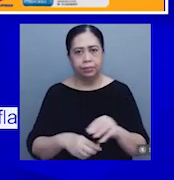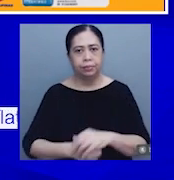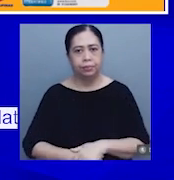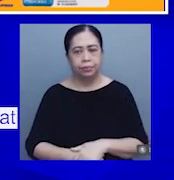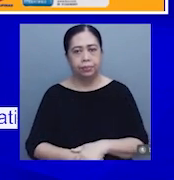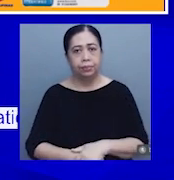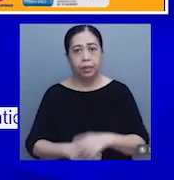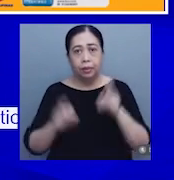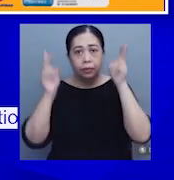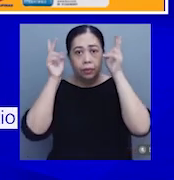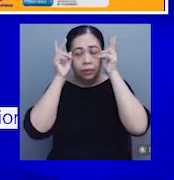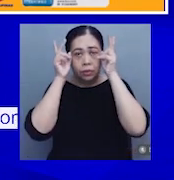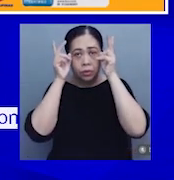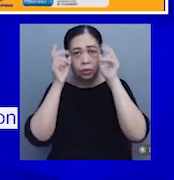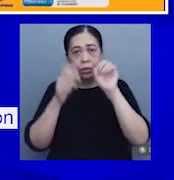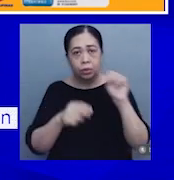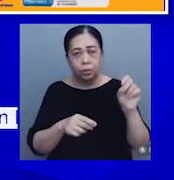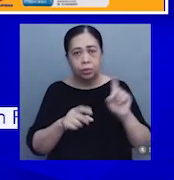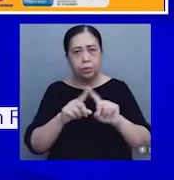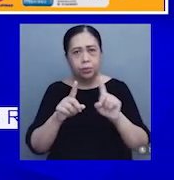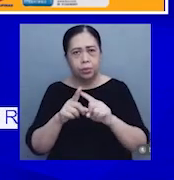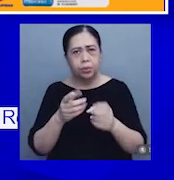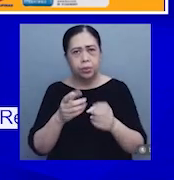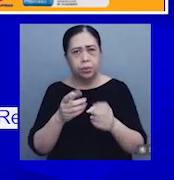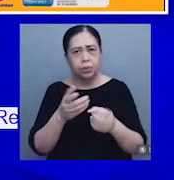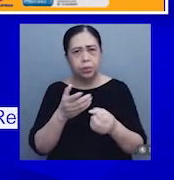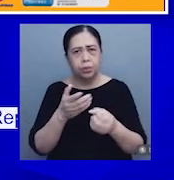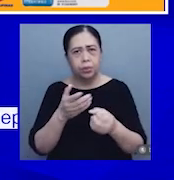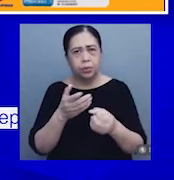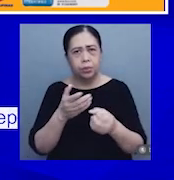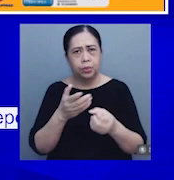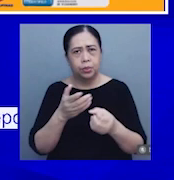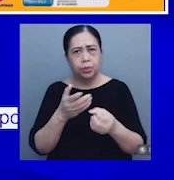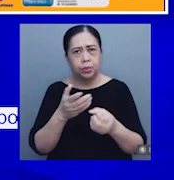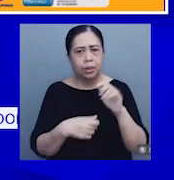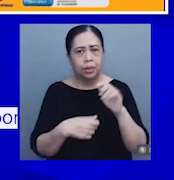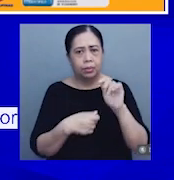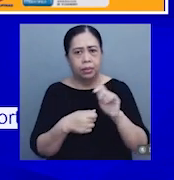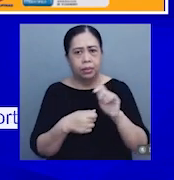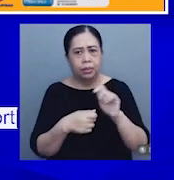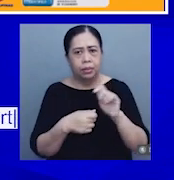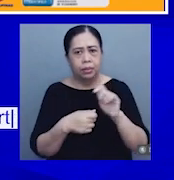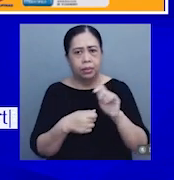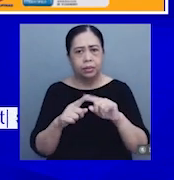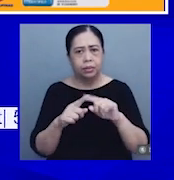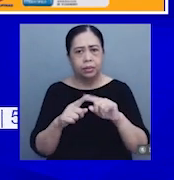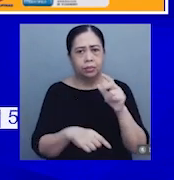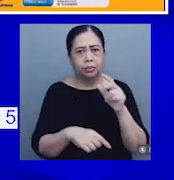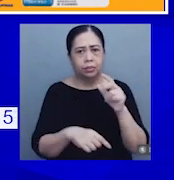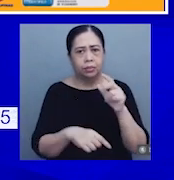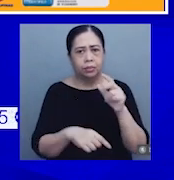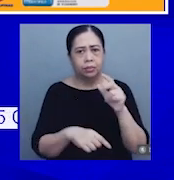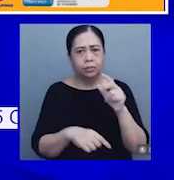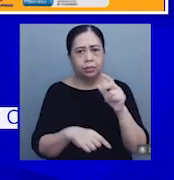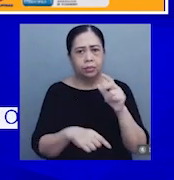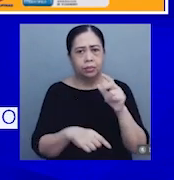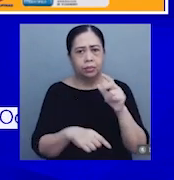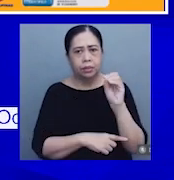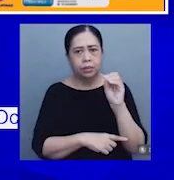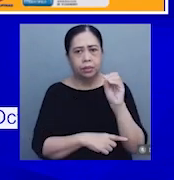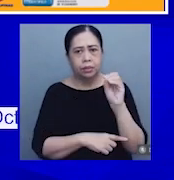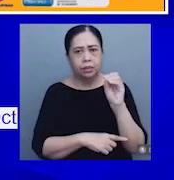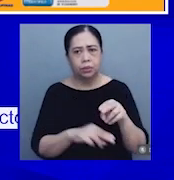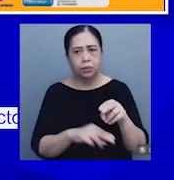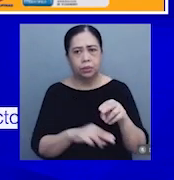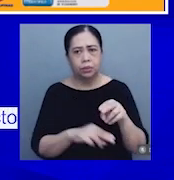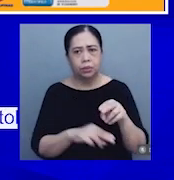Vegetables, tubers, cooking bananas, at iba pa na may 30.1% inflation. Partikular dito ang sibuyas.